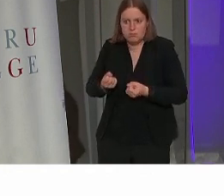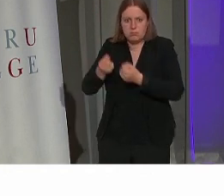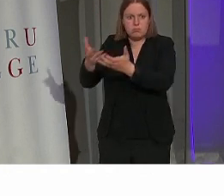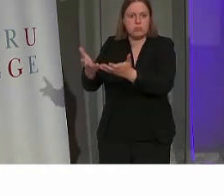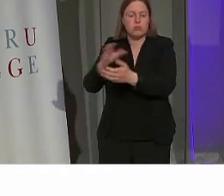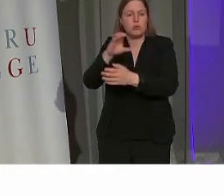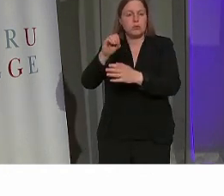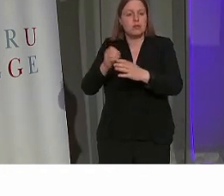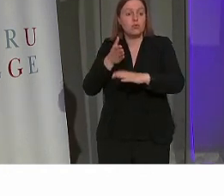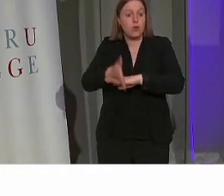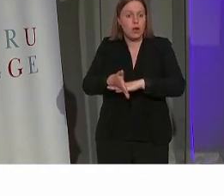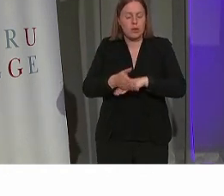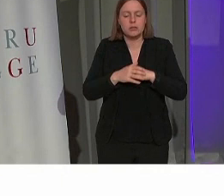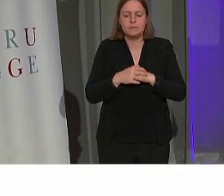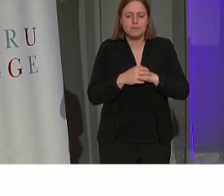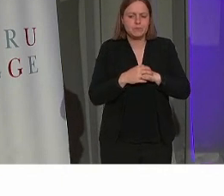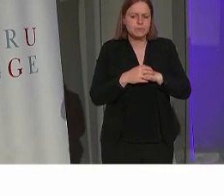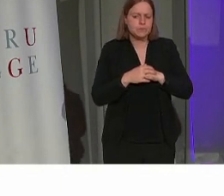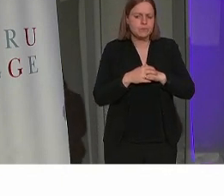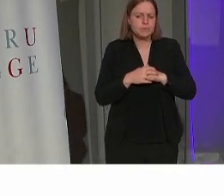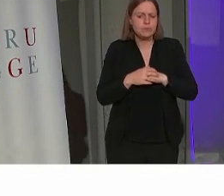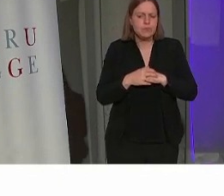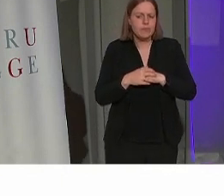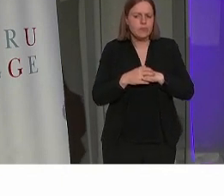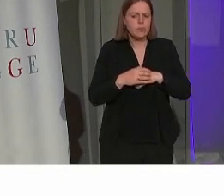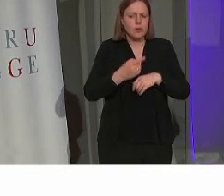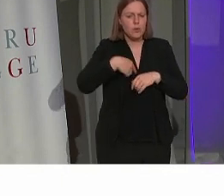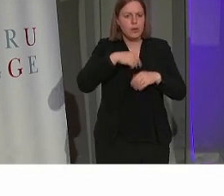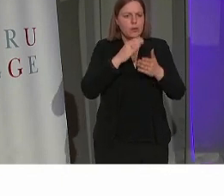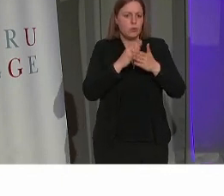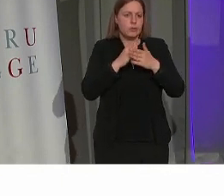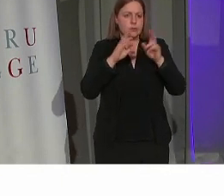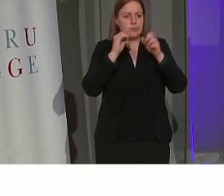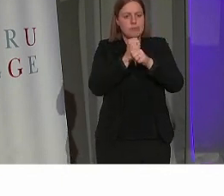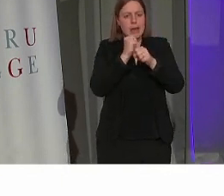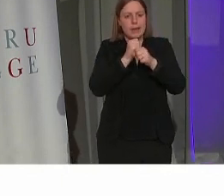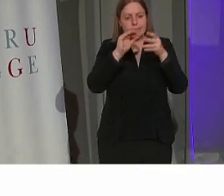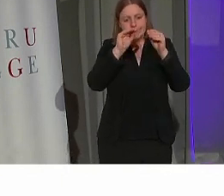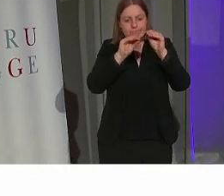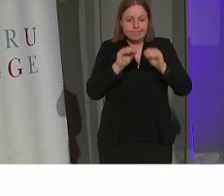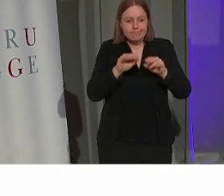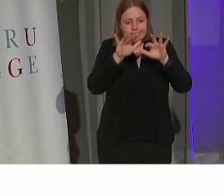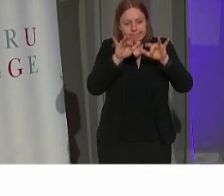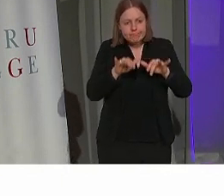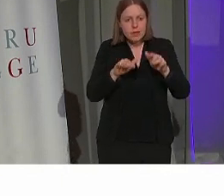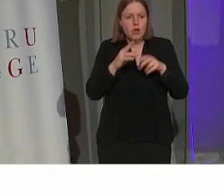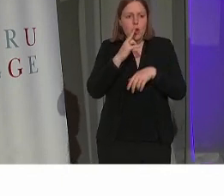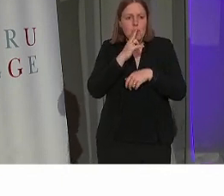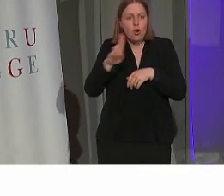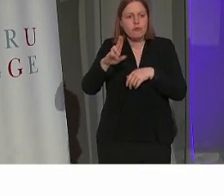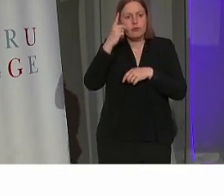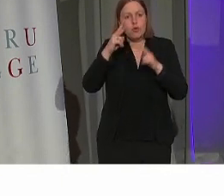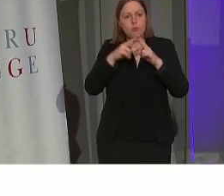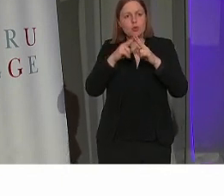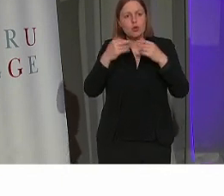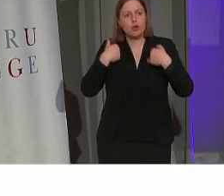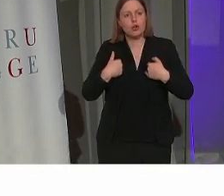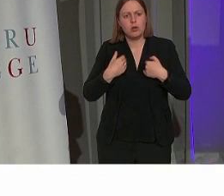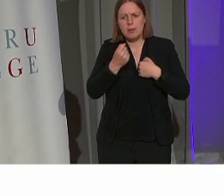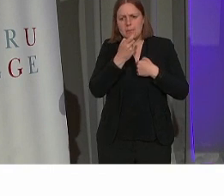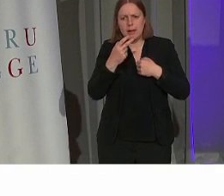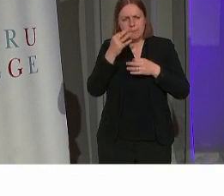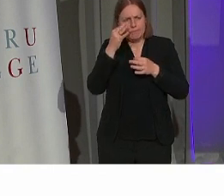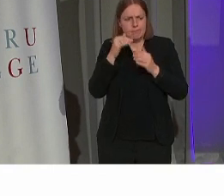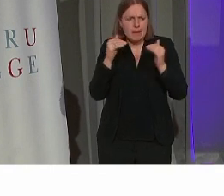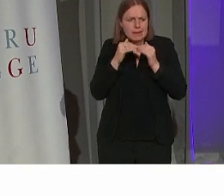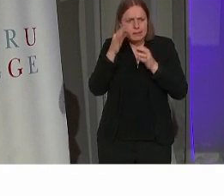We hebben dat vertaald zelf in een belofte aan de bezoeker die we geformuleerd hebben, met een aantal kernprincipes van dingen die we willen